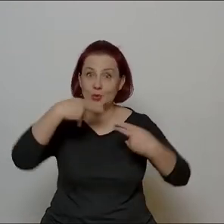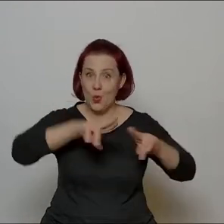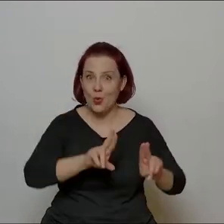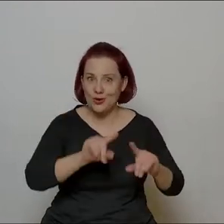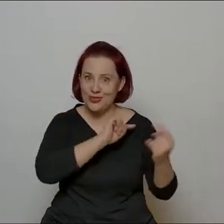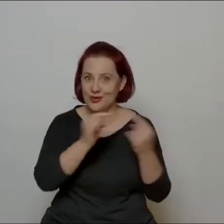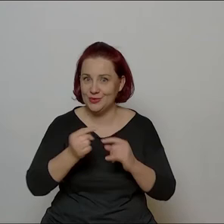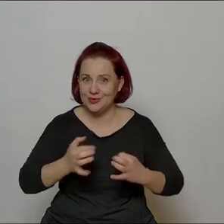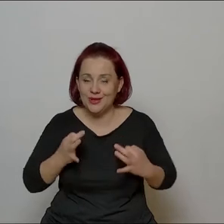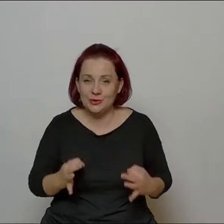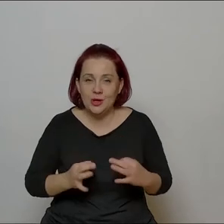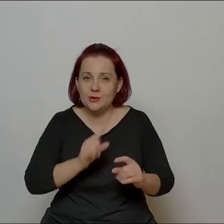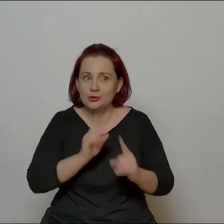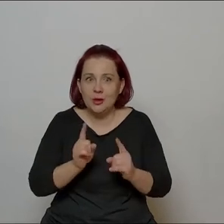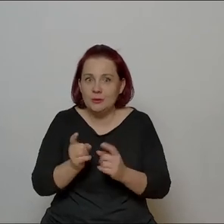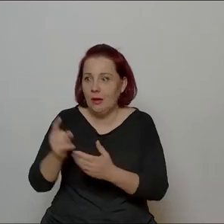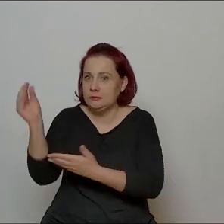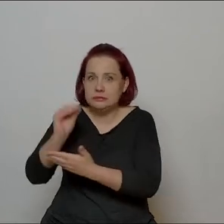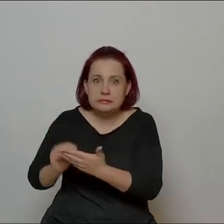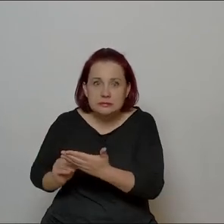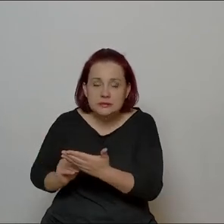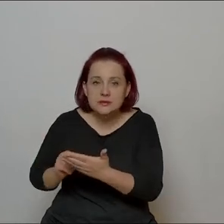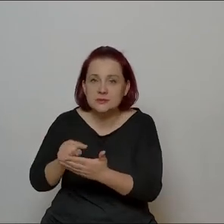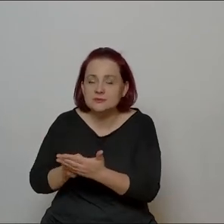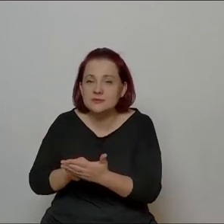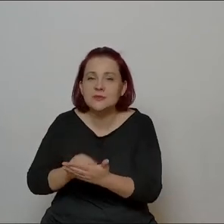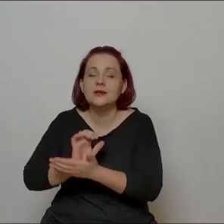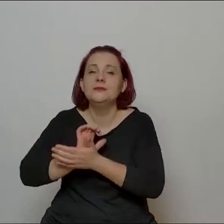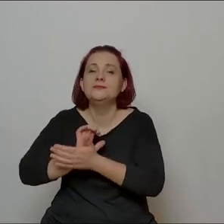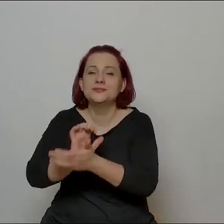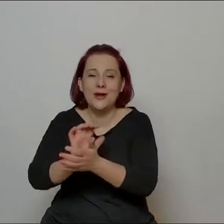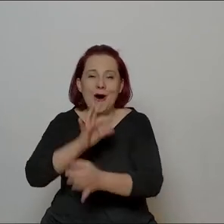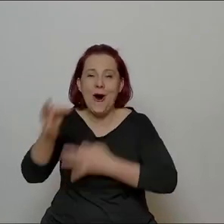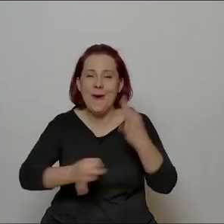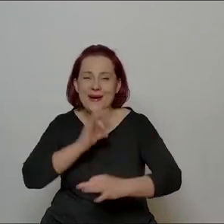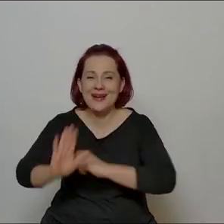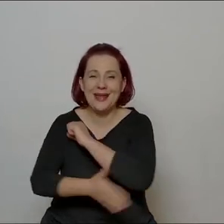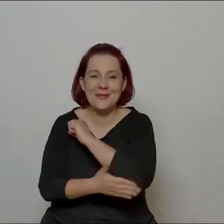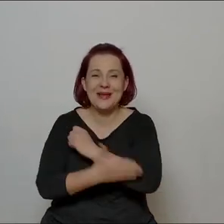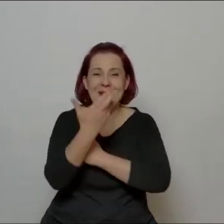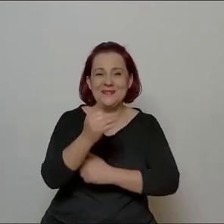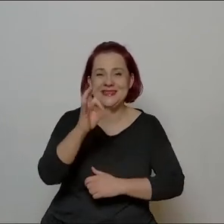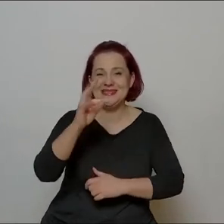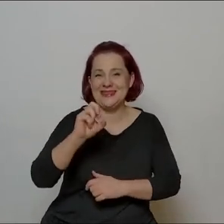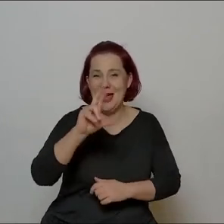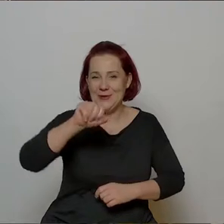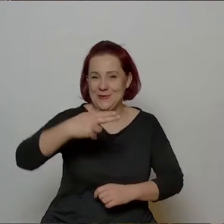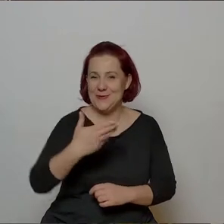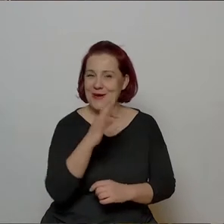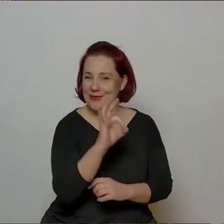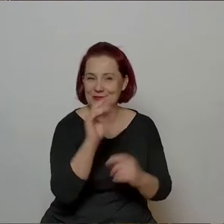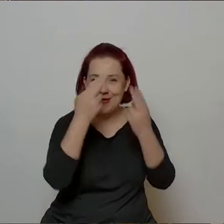panelu, szybko stworzyła i wystawiła operę na podstawie Misterium Cypriana, Kamila Norwida,